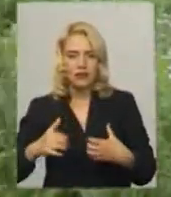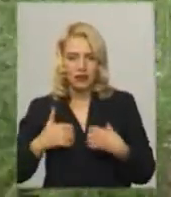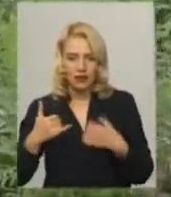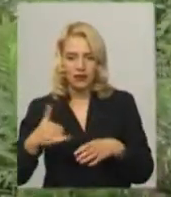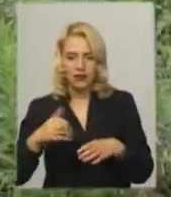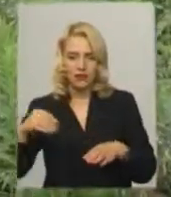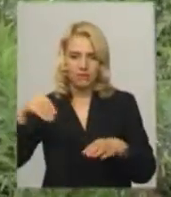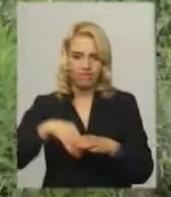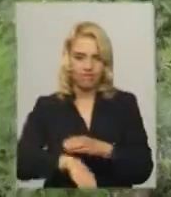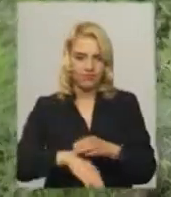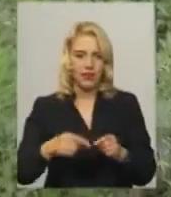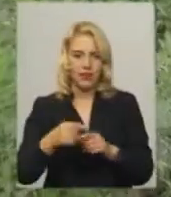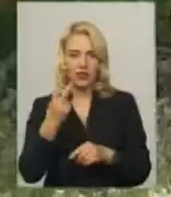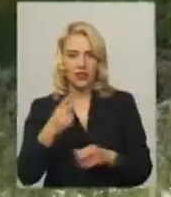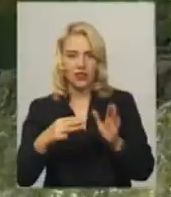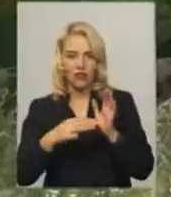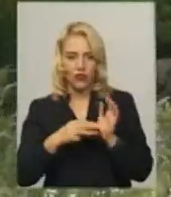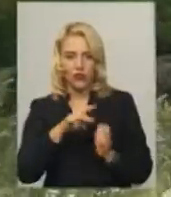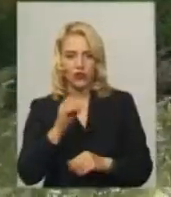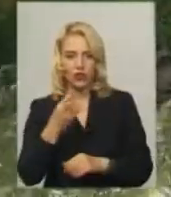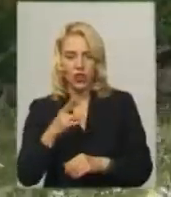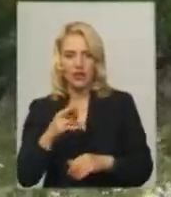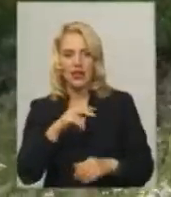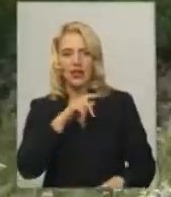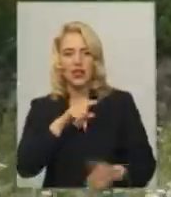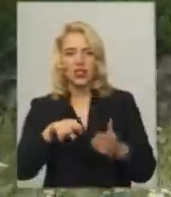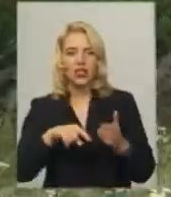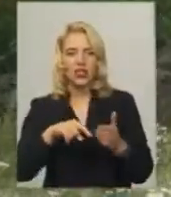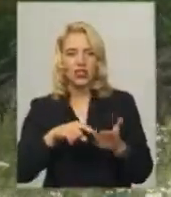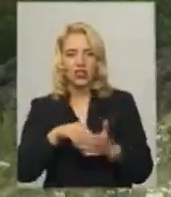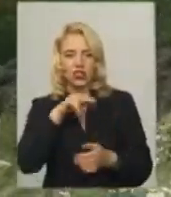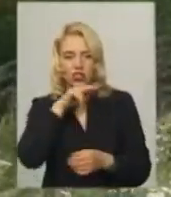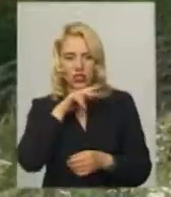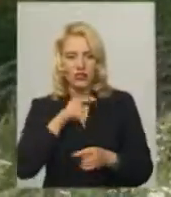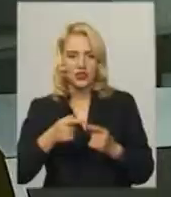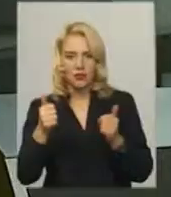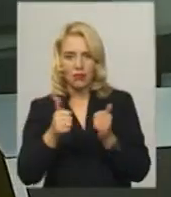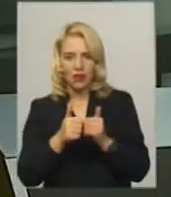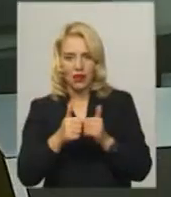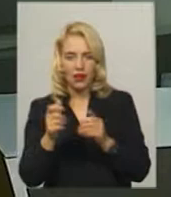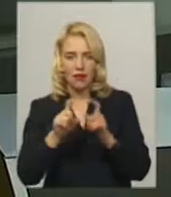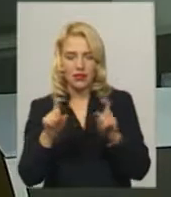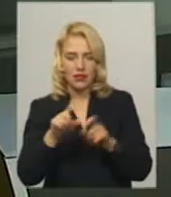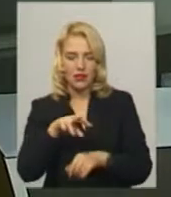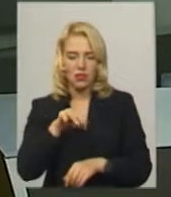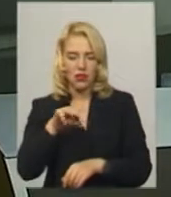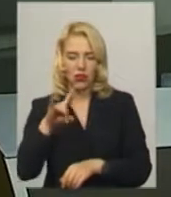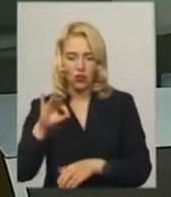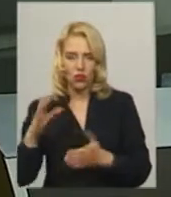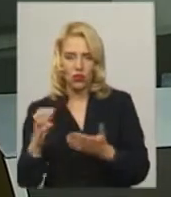28 червня в Чернівцях, неподалік гіпермаркету метро, перехожі знайшли валізу з тілом трирічної дитини.